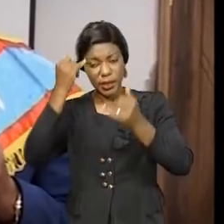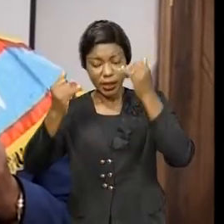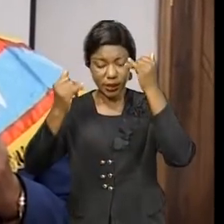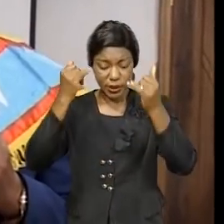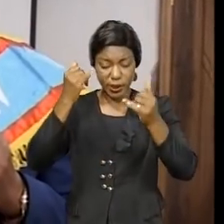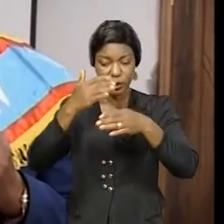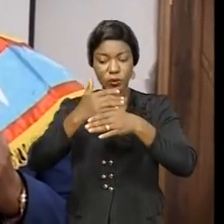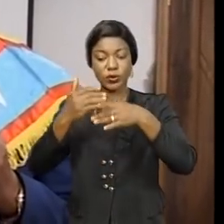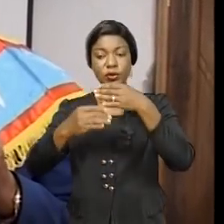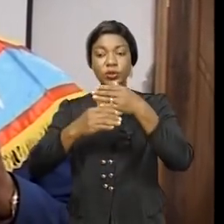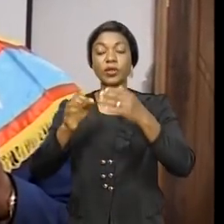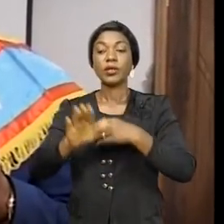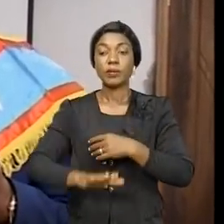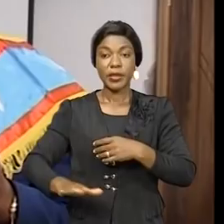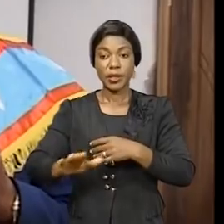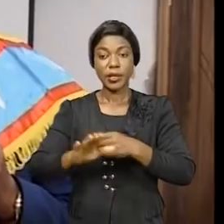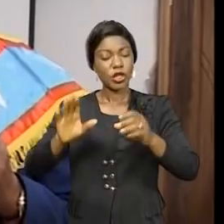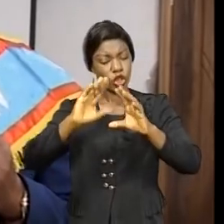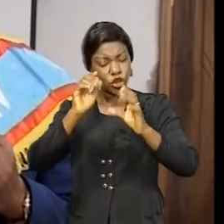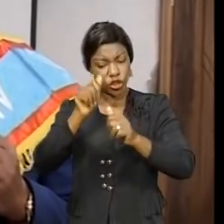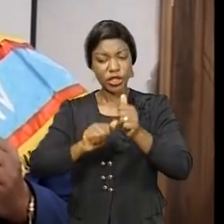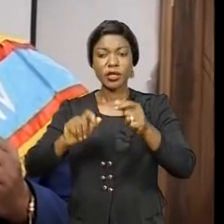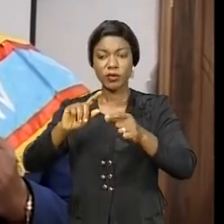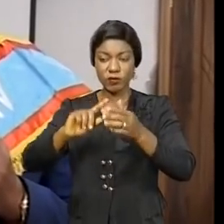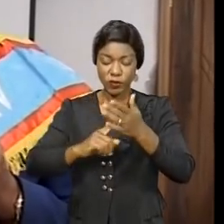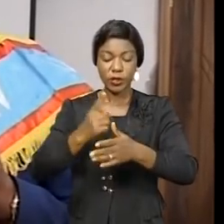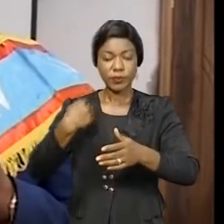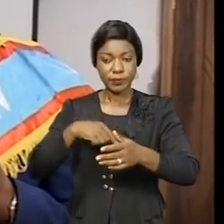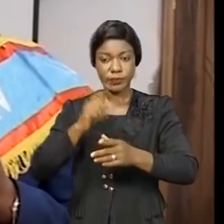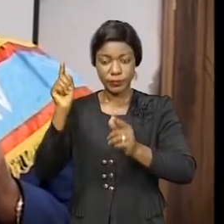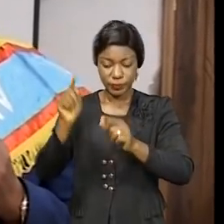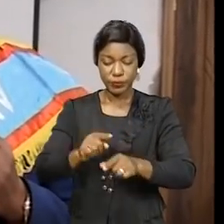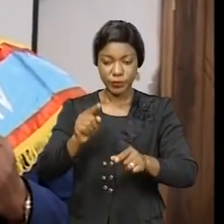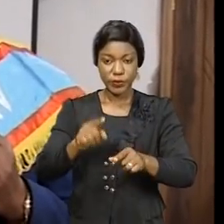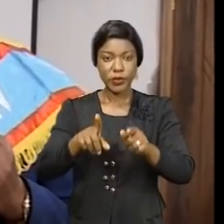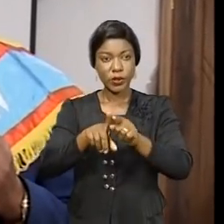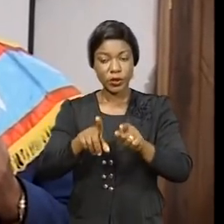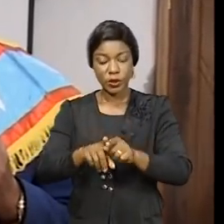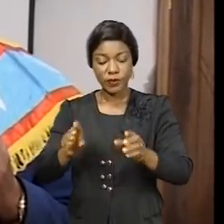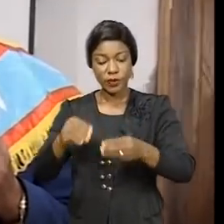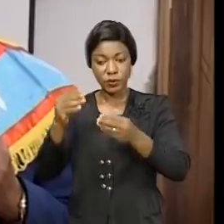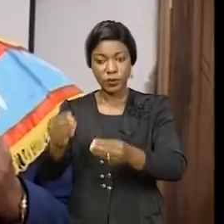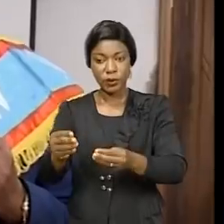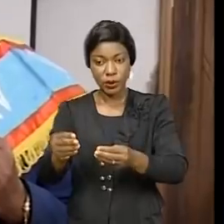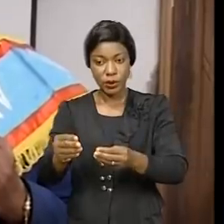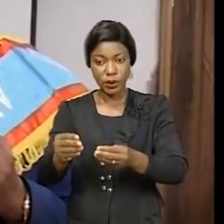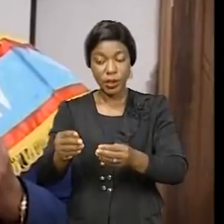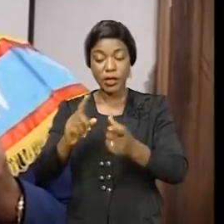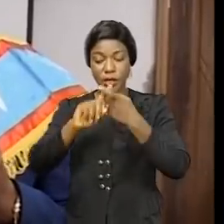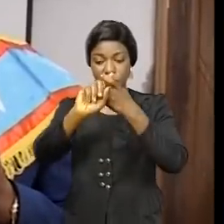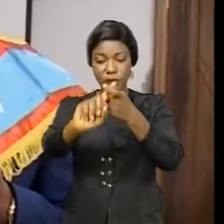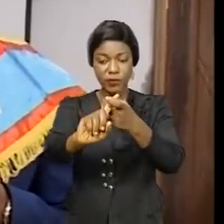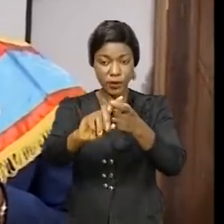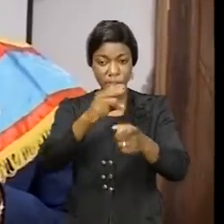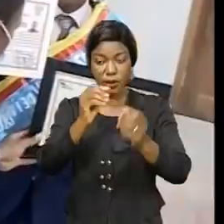'édifice. Et à tout moment et à chaque instant, il va nous donner de la confiance et de la